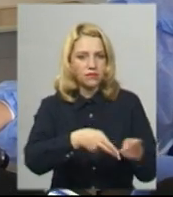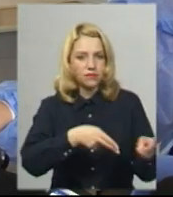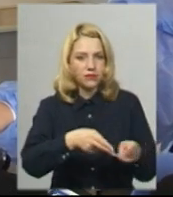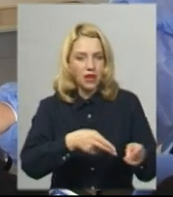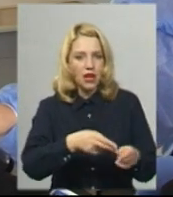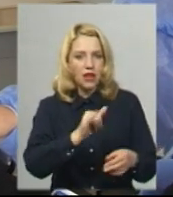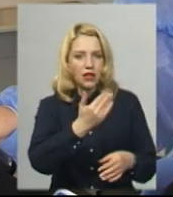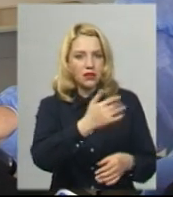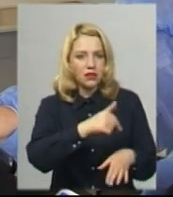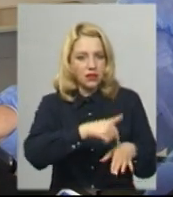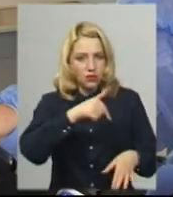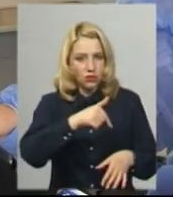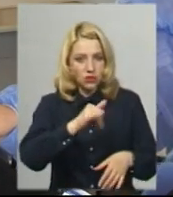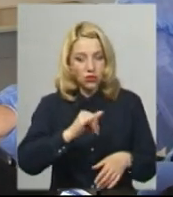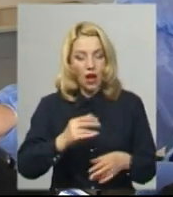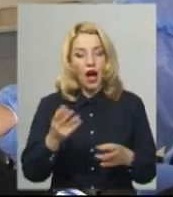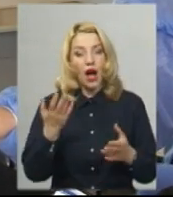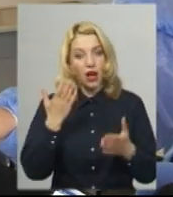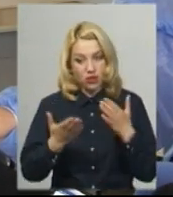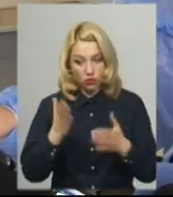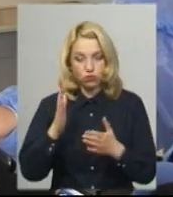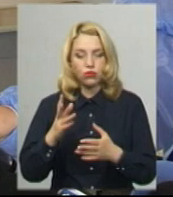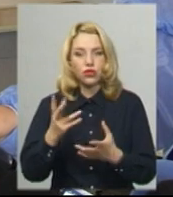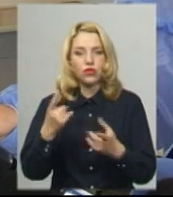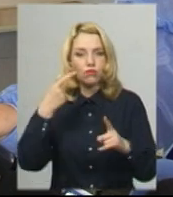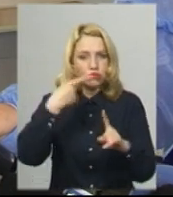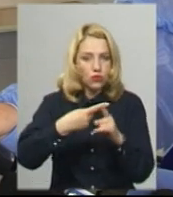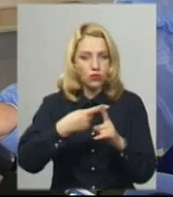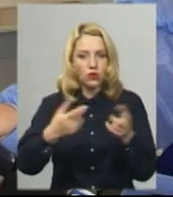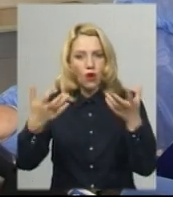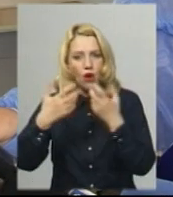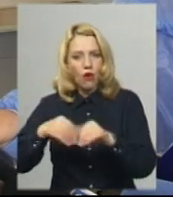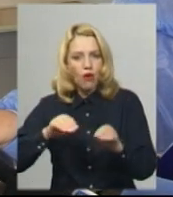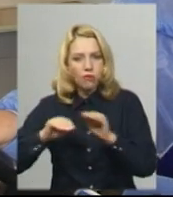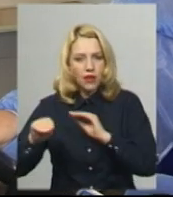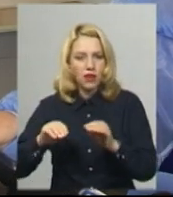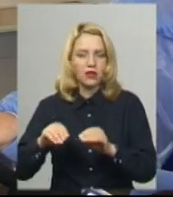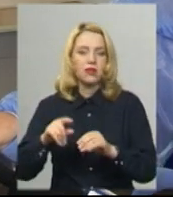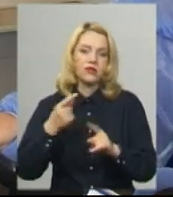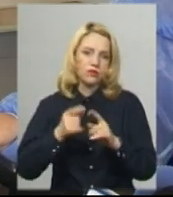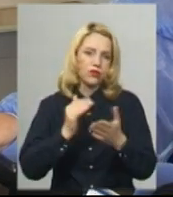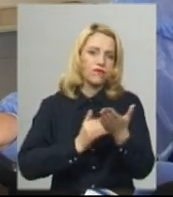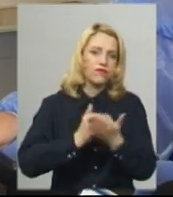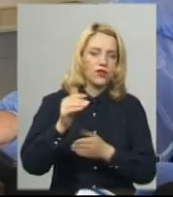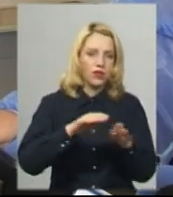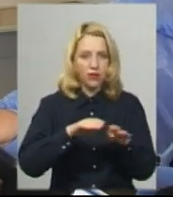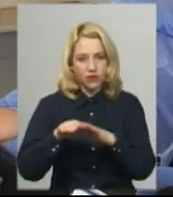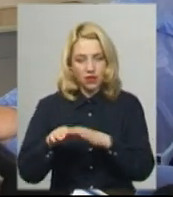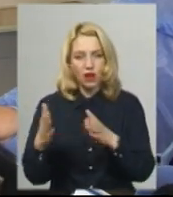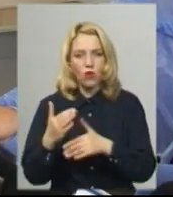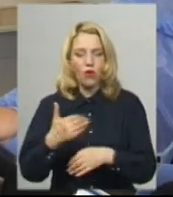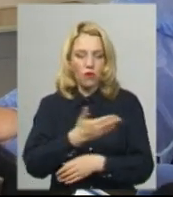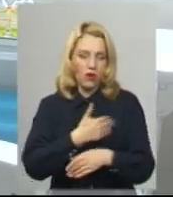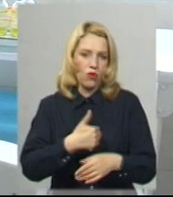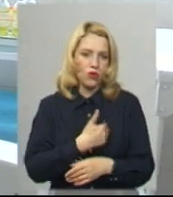але якщо вона буде підкріплена відповідним сучасним обладнанням, то це вже дійсно буде той рівень, до якого ми прагнемо, рівень